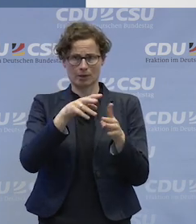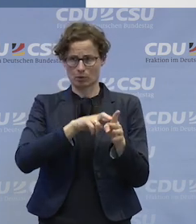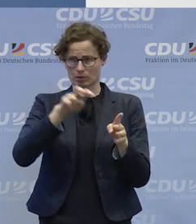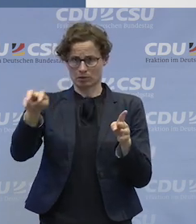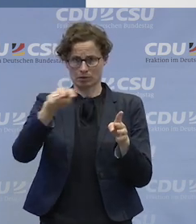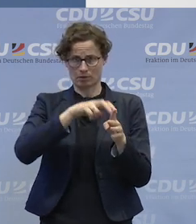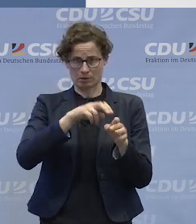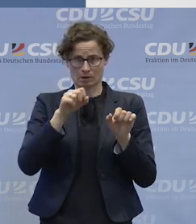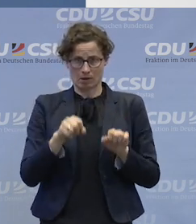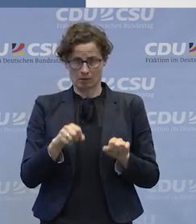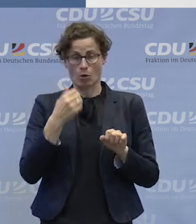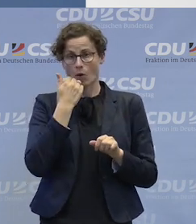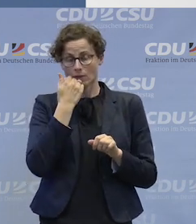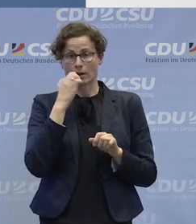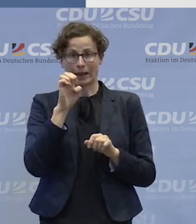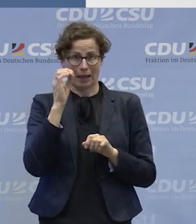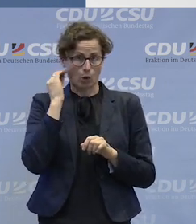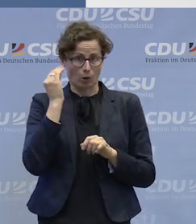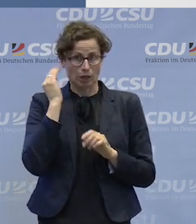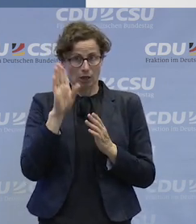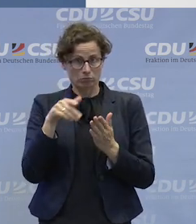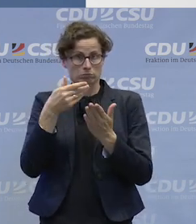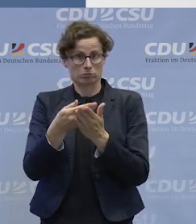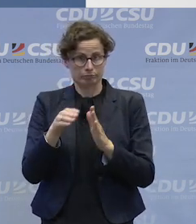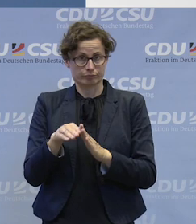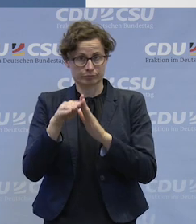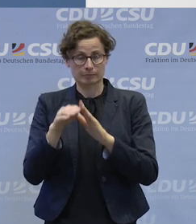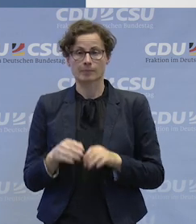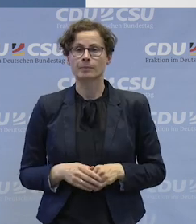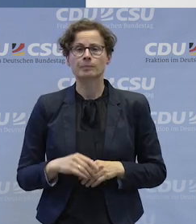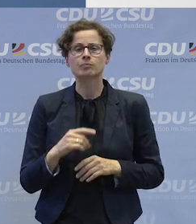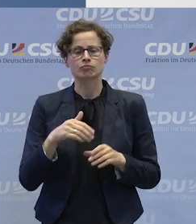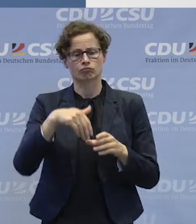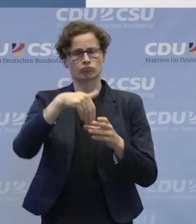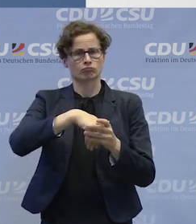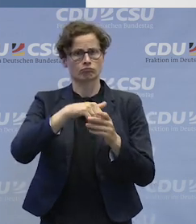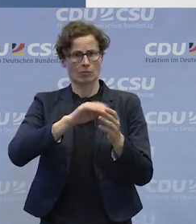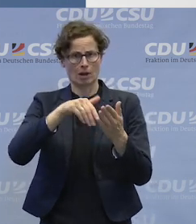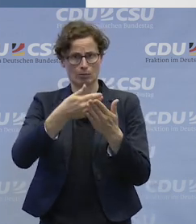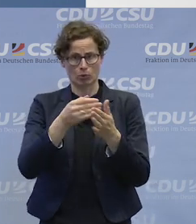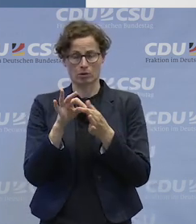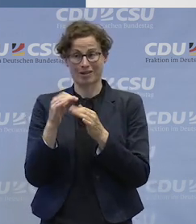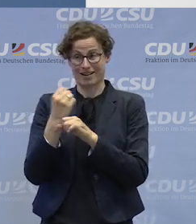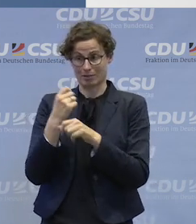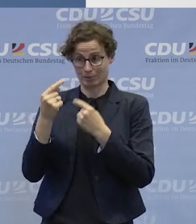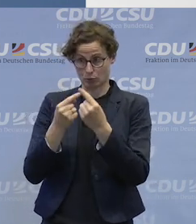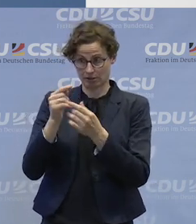leisten. Kern des E-Learning-Angebots sind eben interaktive, arbeitsprozessorientierte